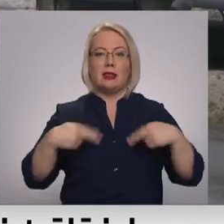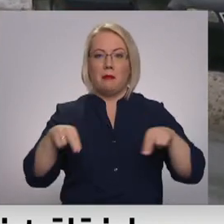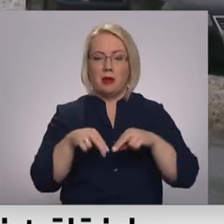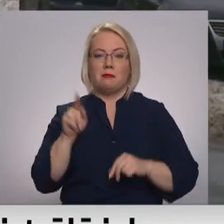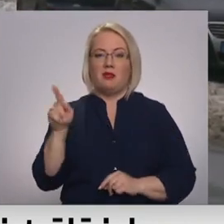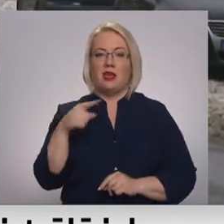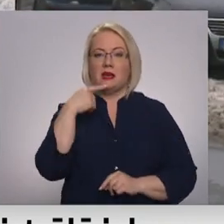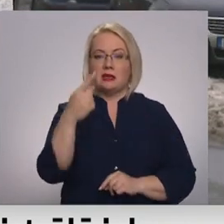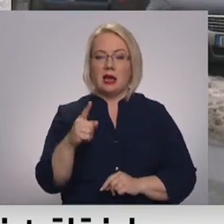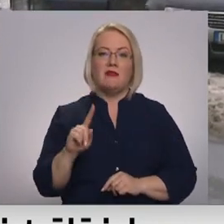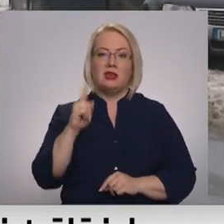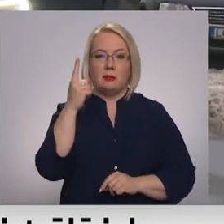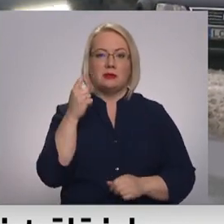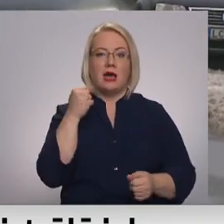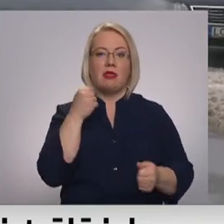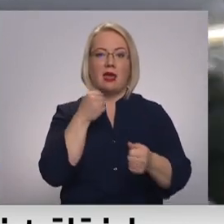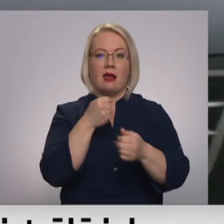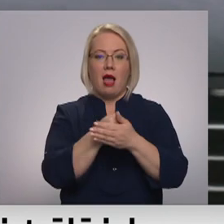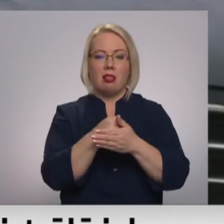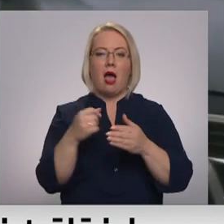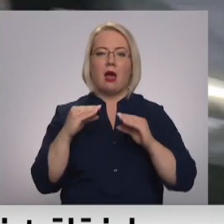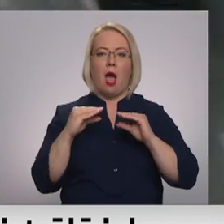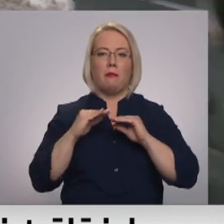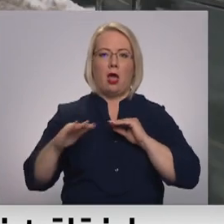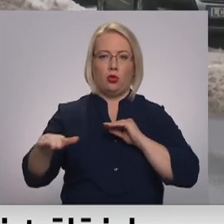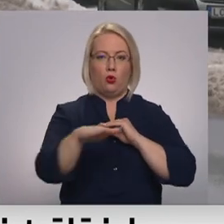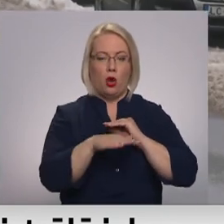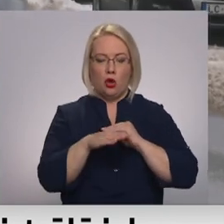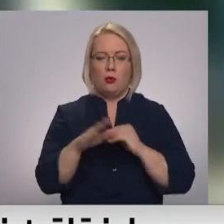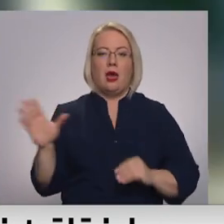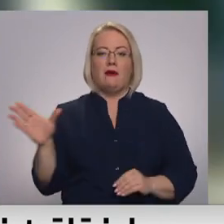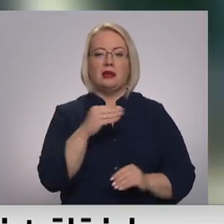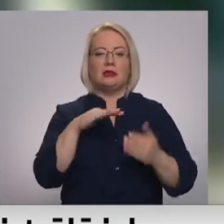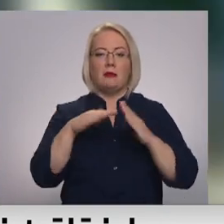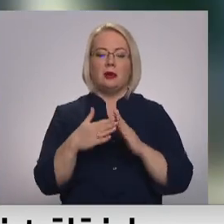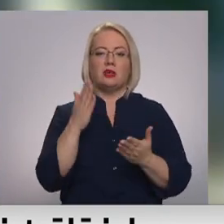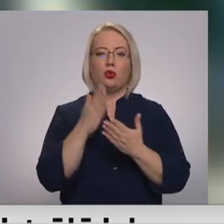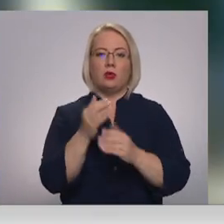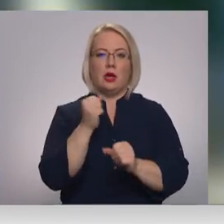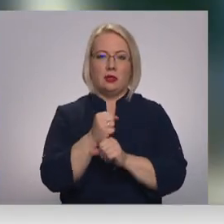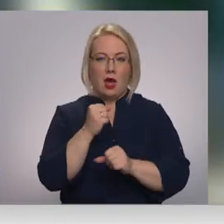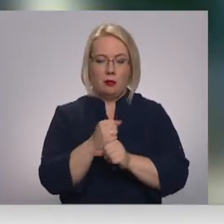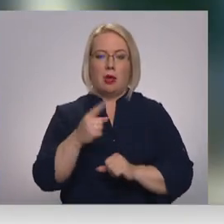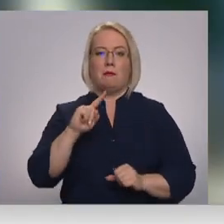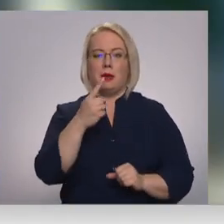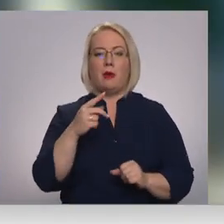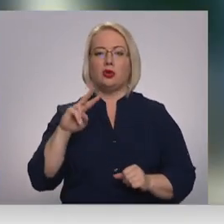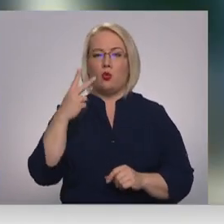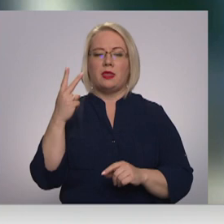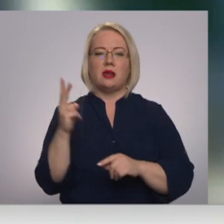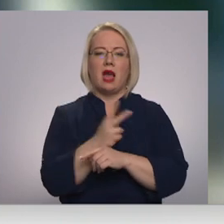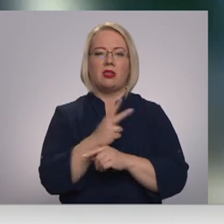vispirms ir jātiek galā ar aplidojumu. Visā pilsētā šobrīd notiek darbi pirmās un otrās kategorijas sielā